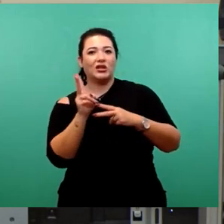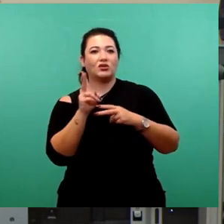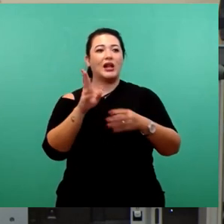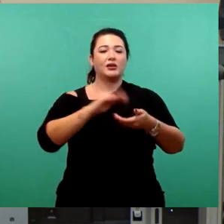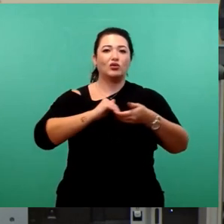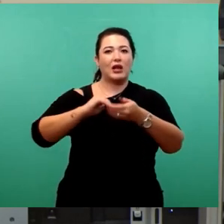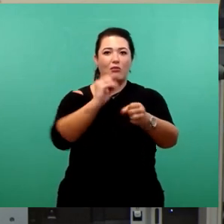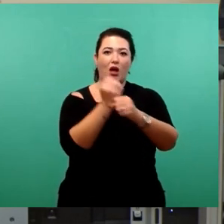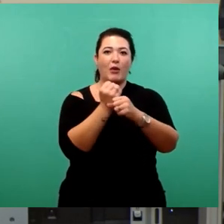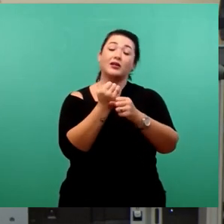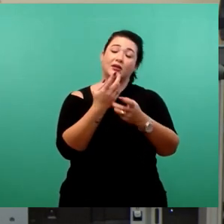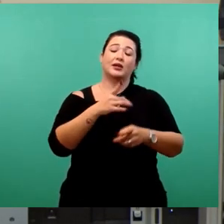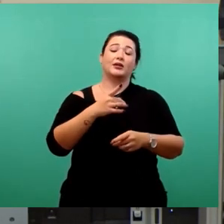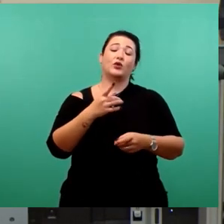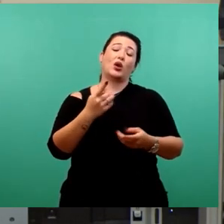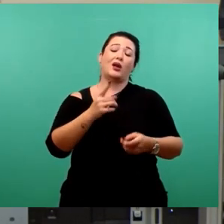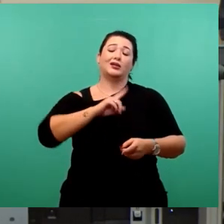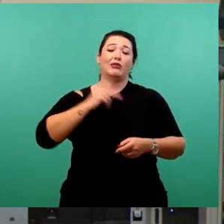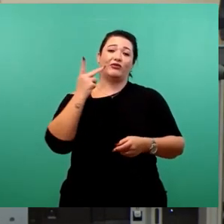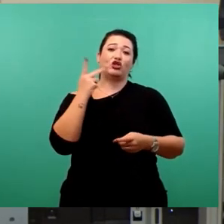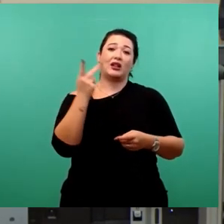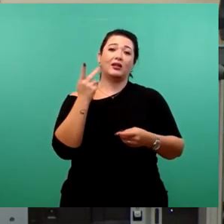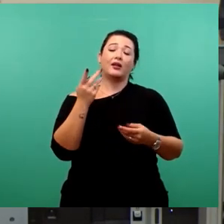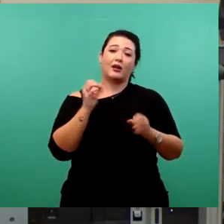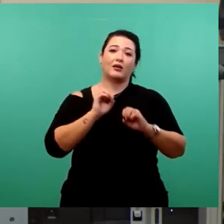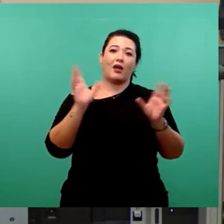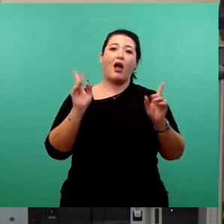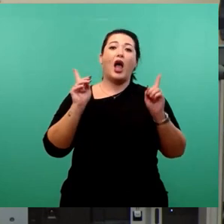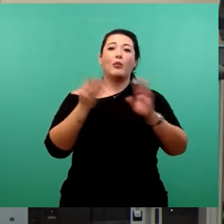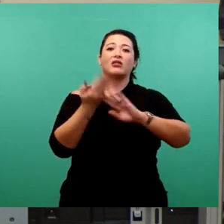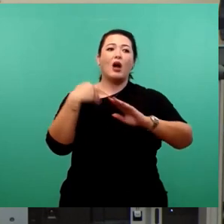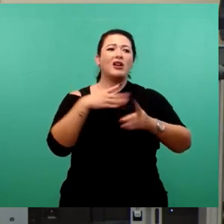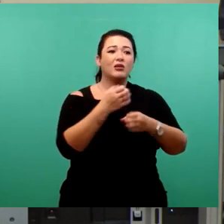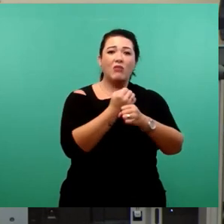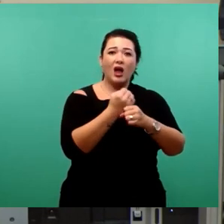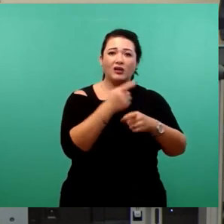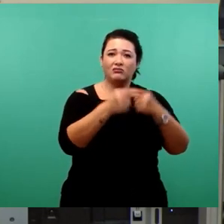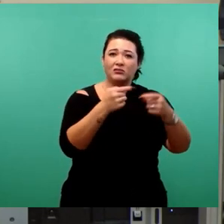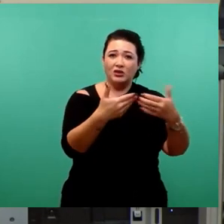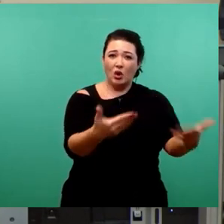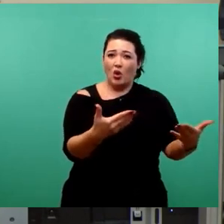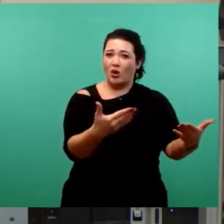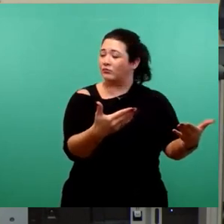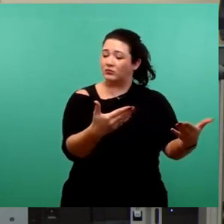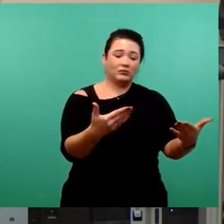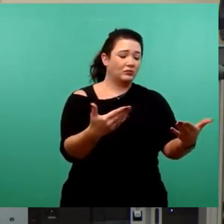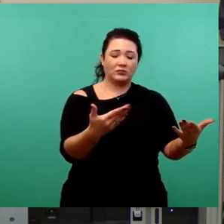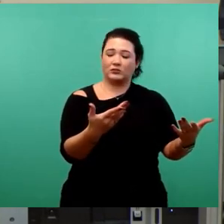Selbstverständlichkeit. Aber wie hier die Sache eingetütet worden war, das ist kein Lobesblatt. Vielen Dank.